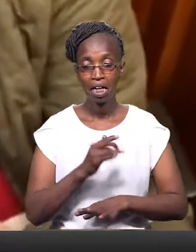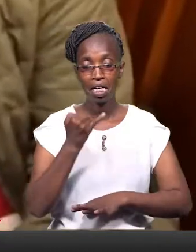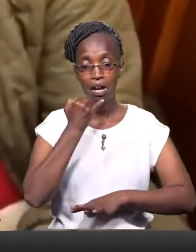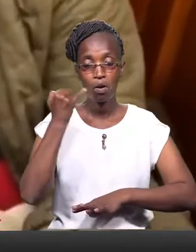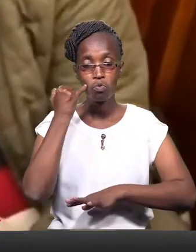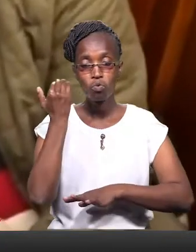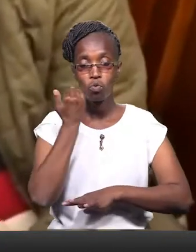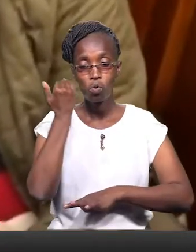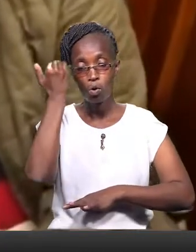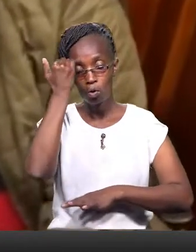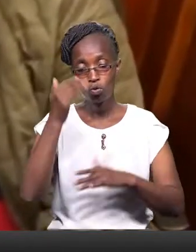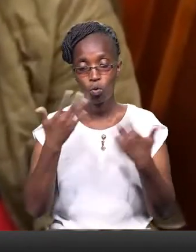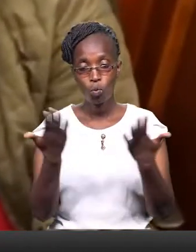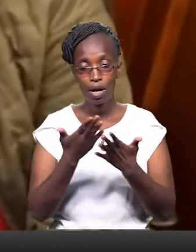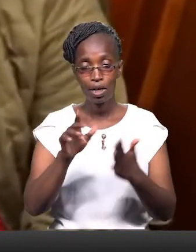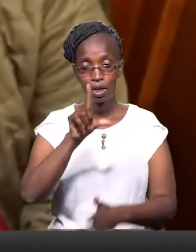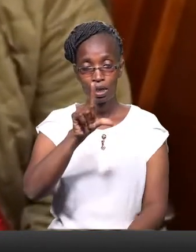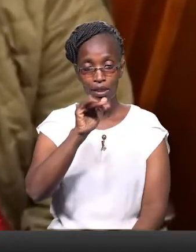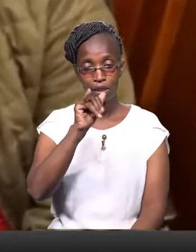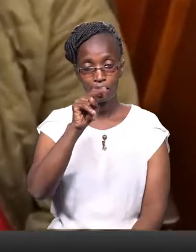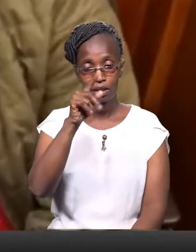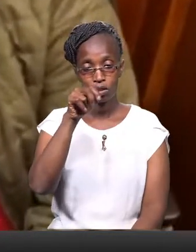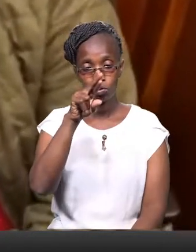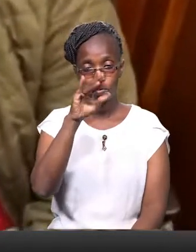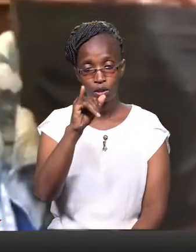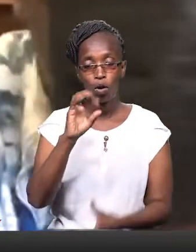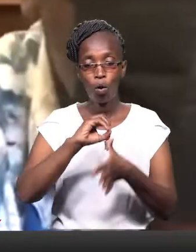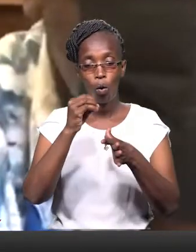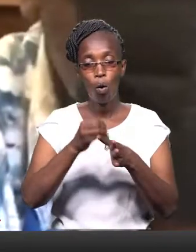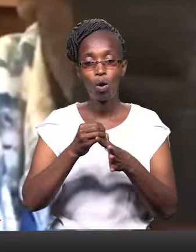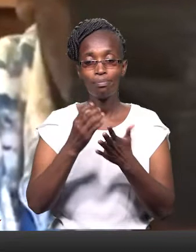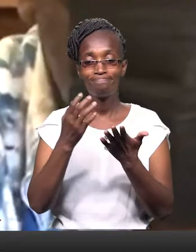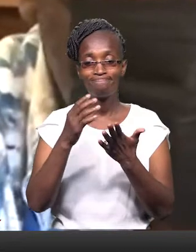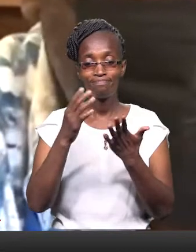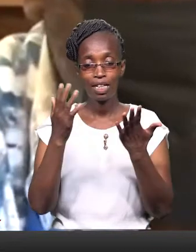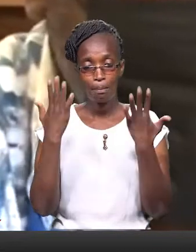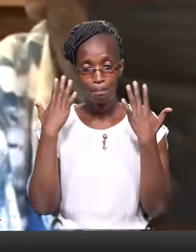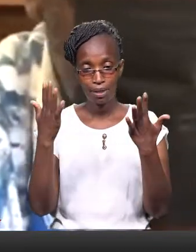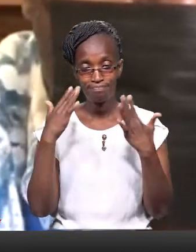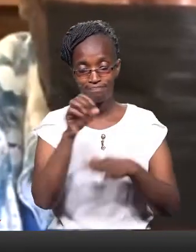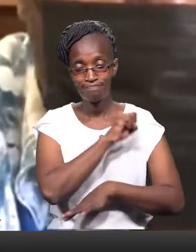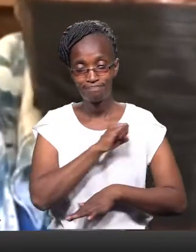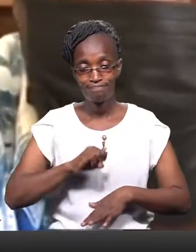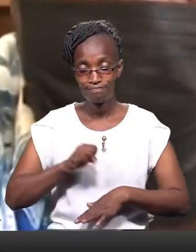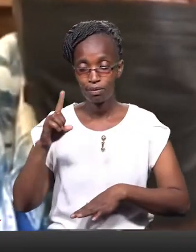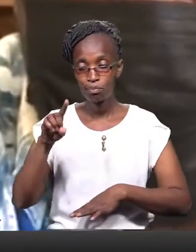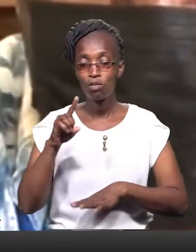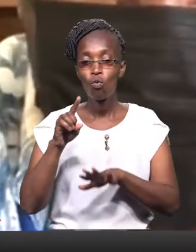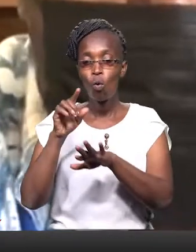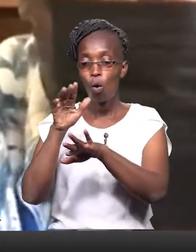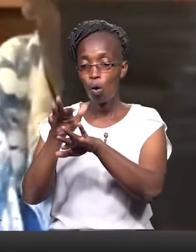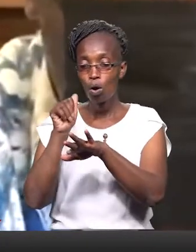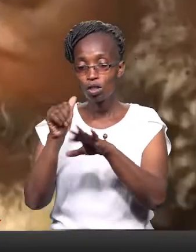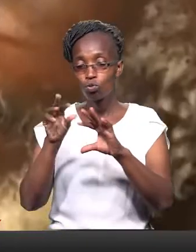Nikatika mahakama ya nakuru ambapo senetu wa meru mithika Linturi, aliwasilishwa mbele ya judge Edna Nyaloti kujibu